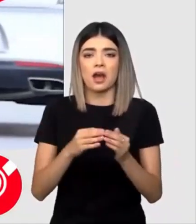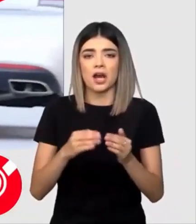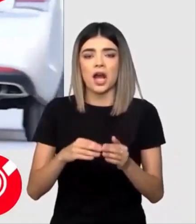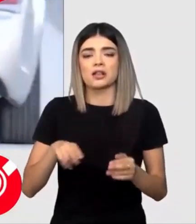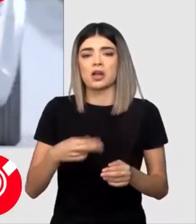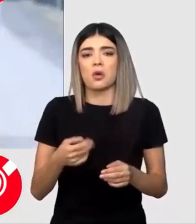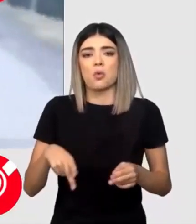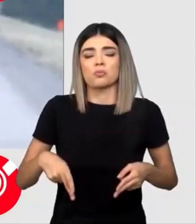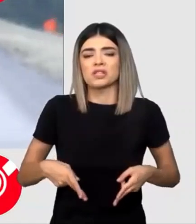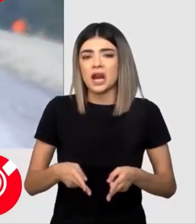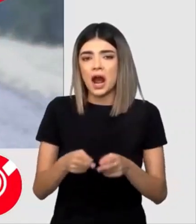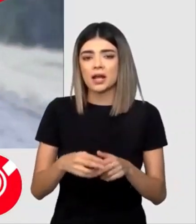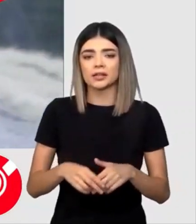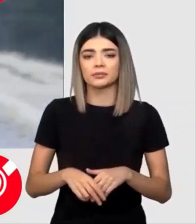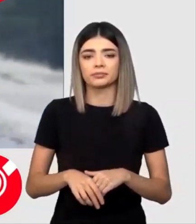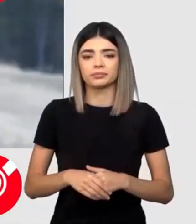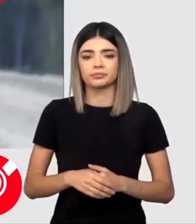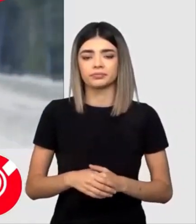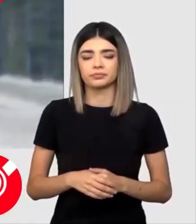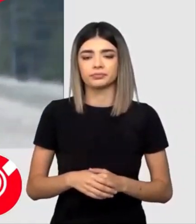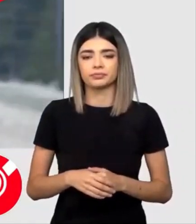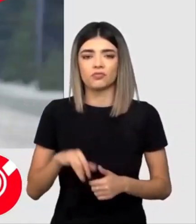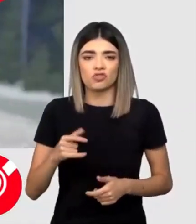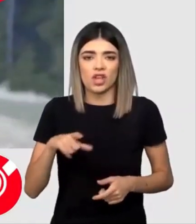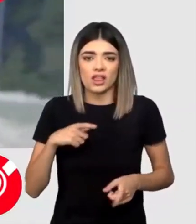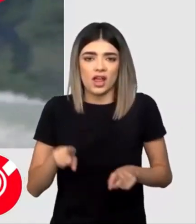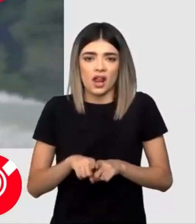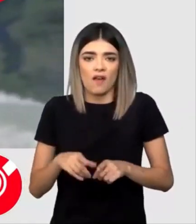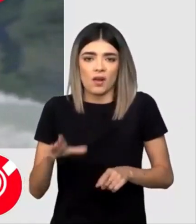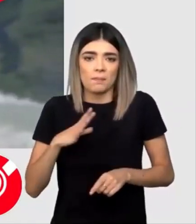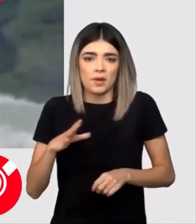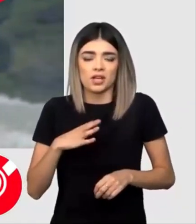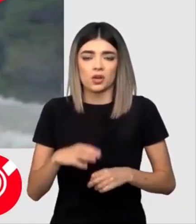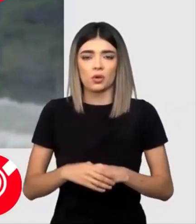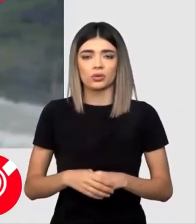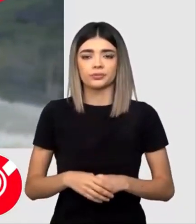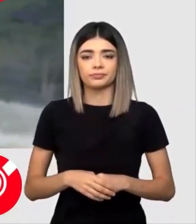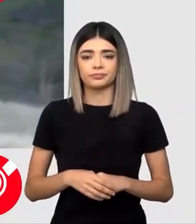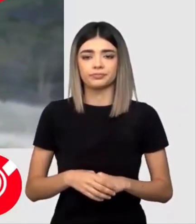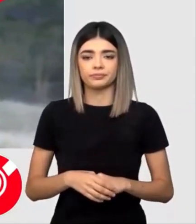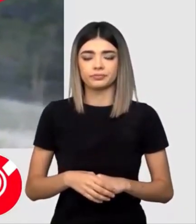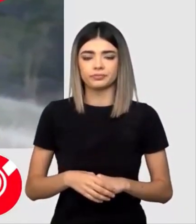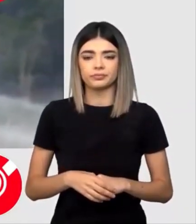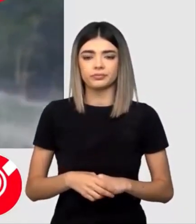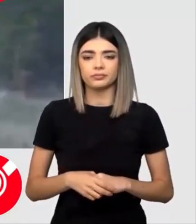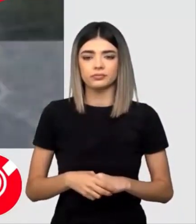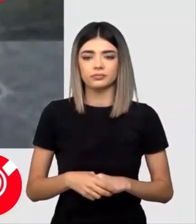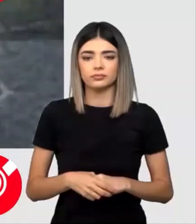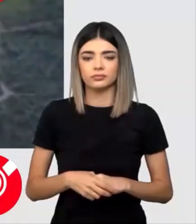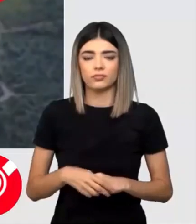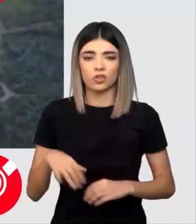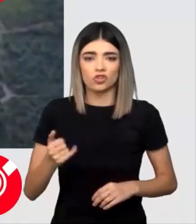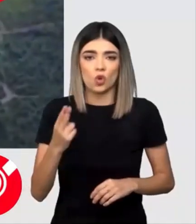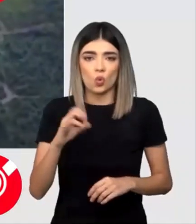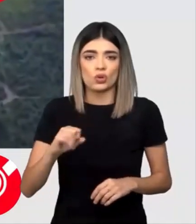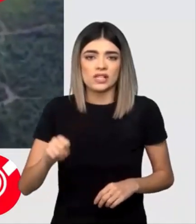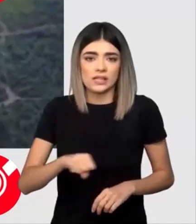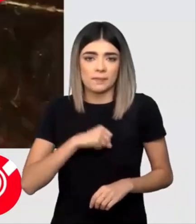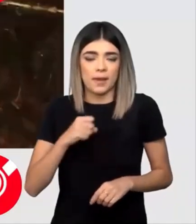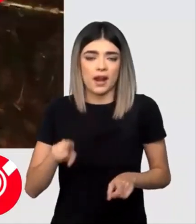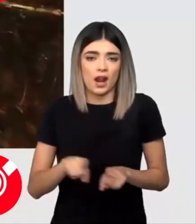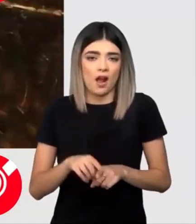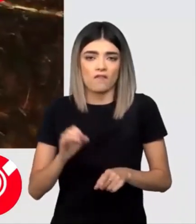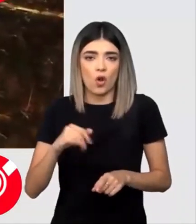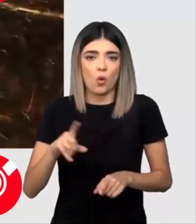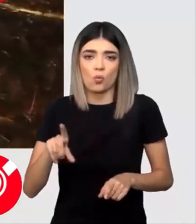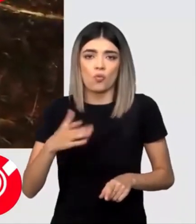traversează șosele și de aici apare această interacțiune și apar și situații în care ursul devine agresiv pentru că se sperie.